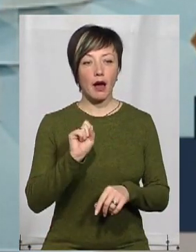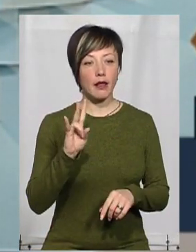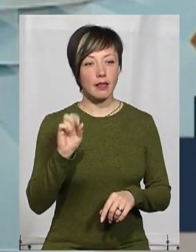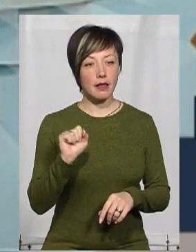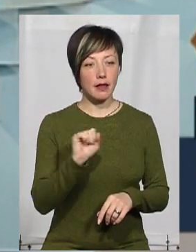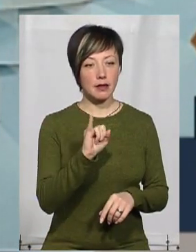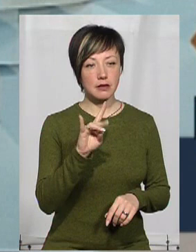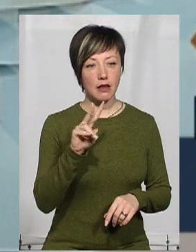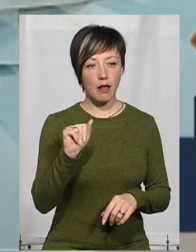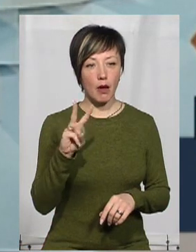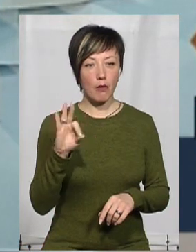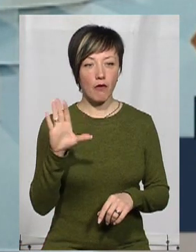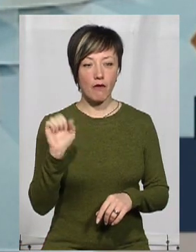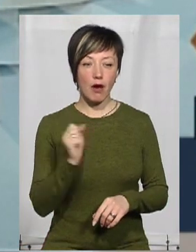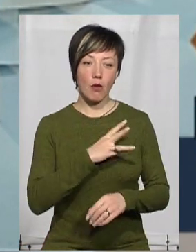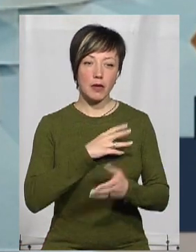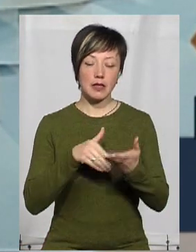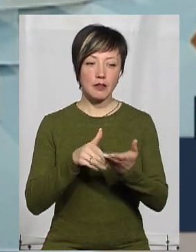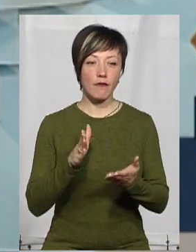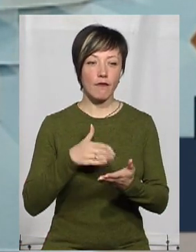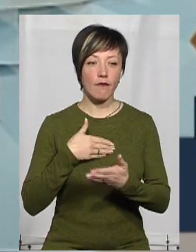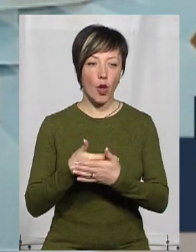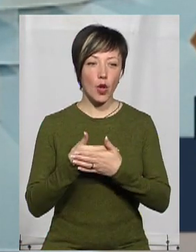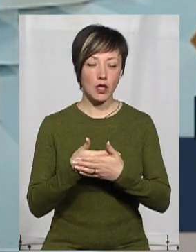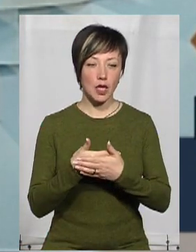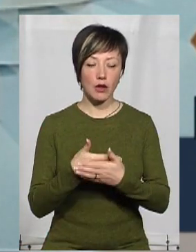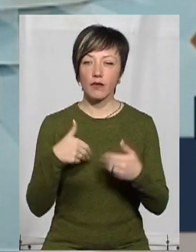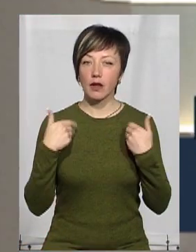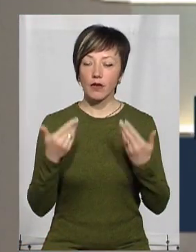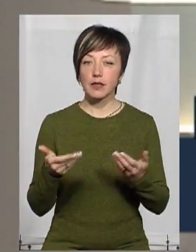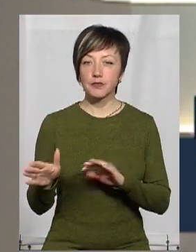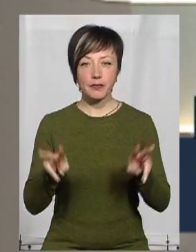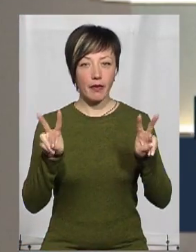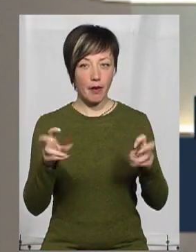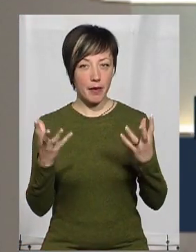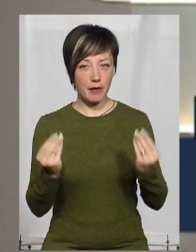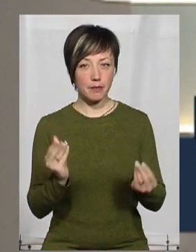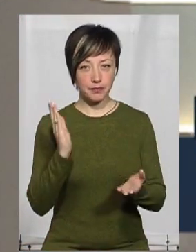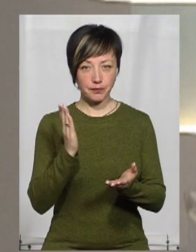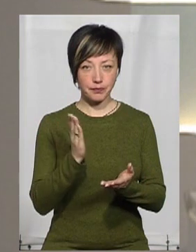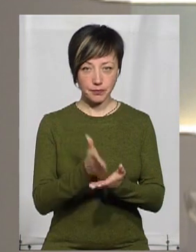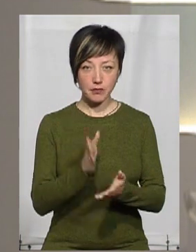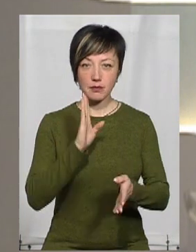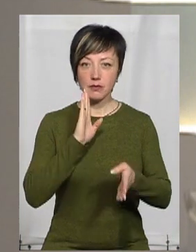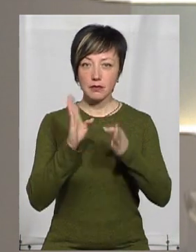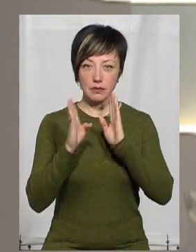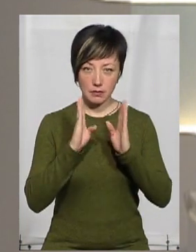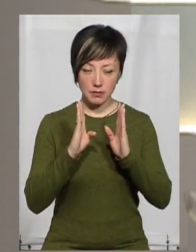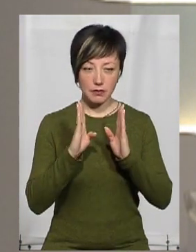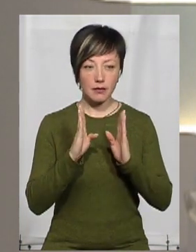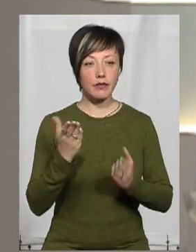Ісламовою, громадською діячкою-волонтеркою. Вітаю вас. Вітаю. Тема дня транслюється у мережі Facebook.